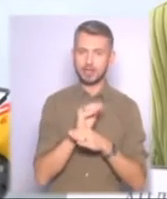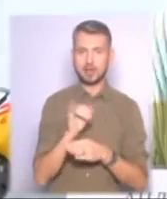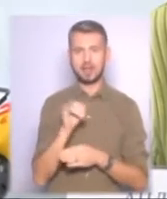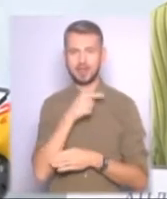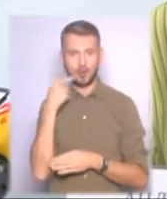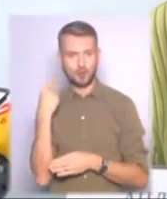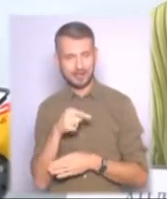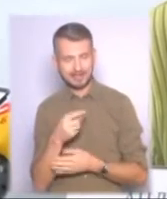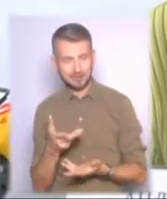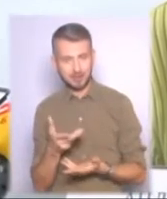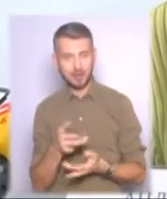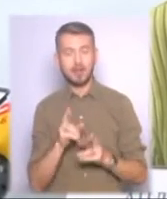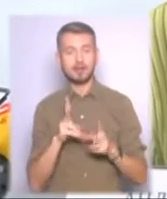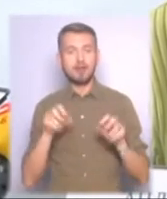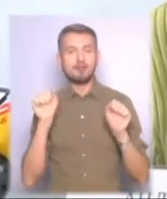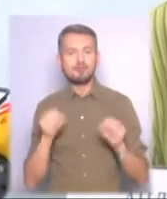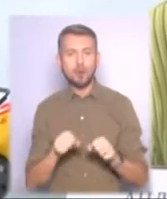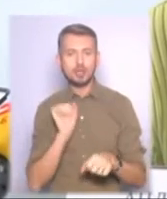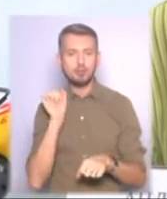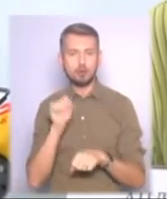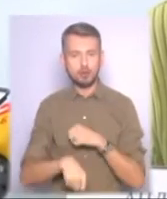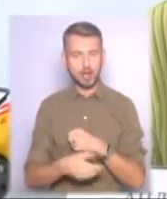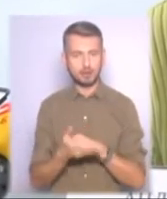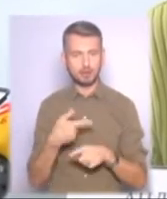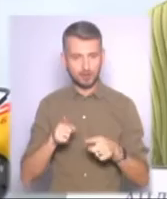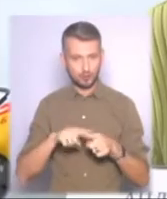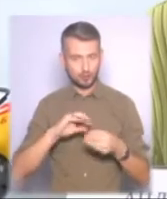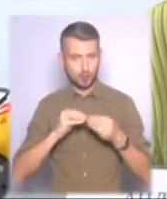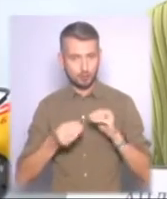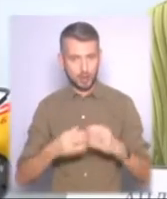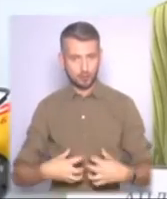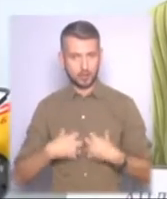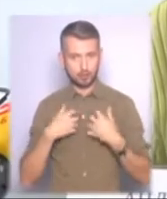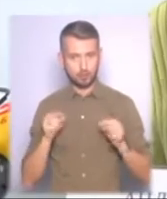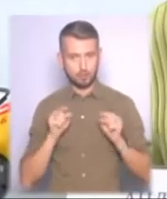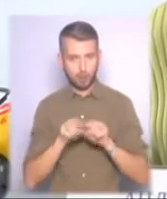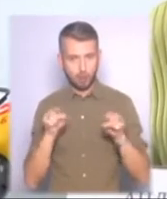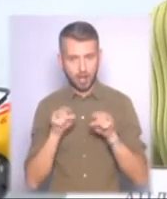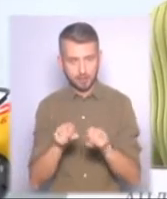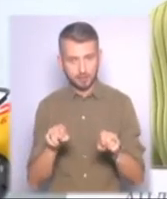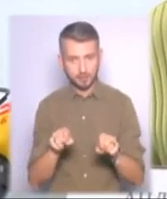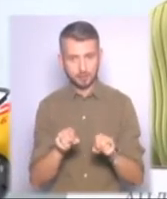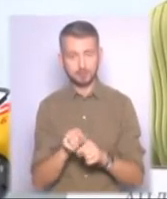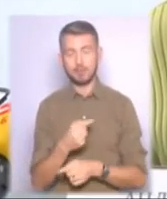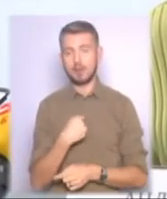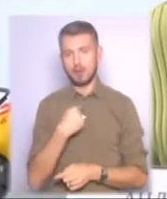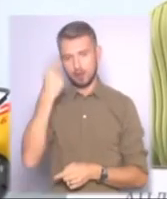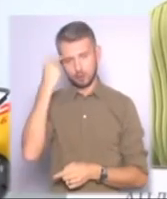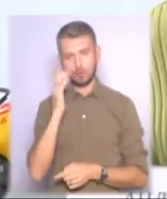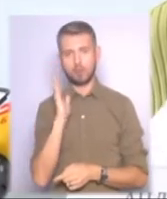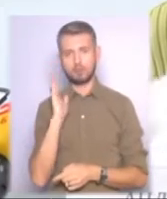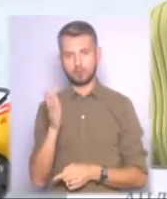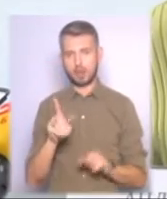російськими, як можна подолати цю проблему страшної пропаганди, я думаю, буде